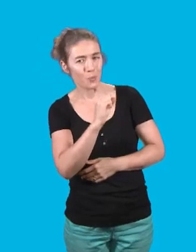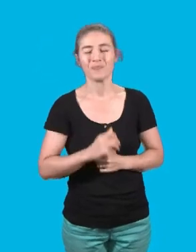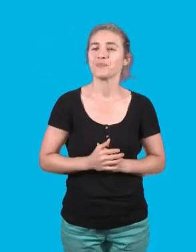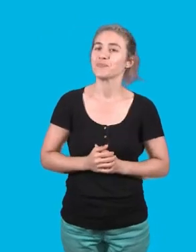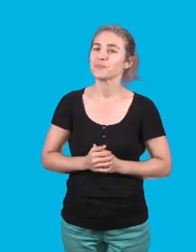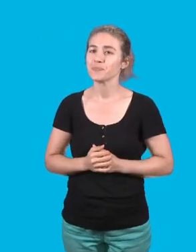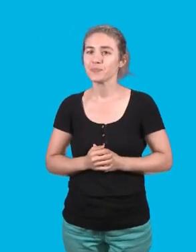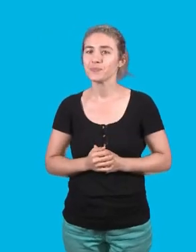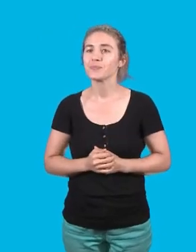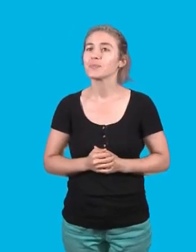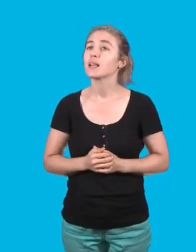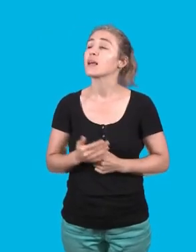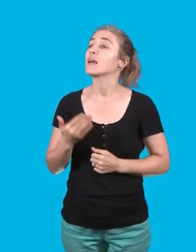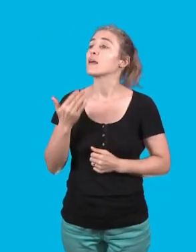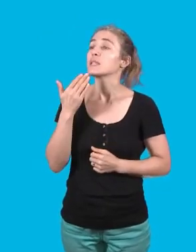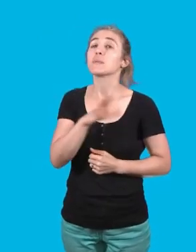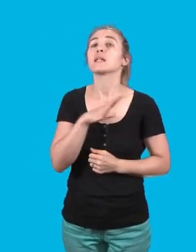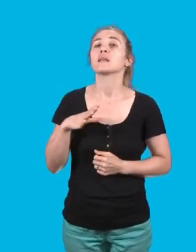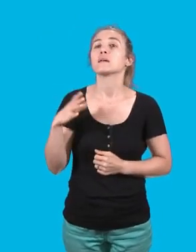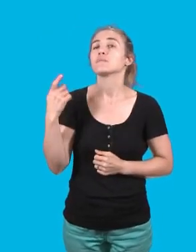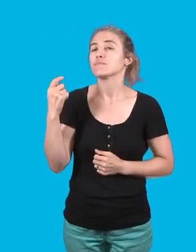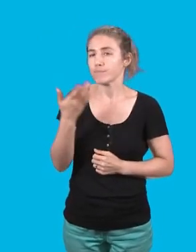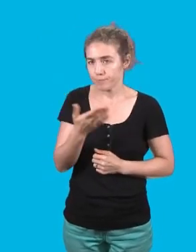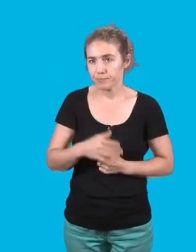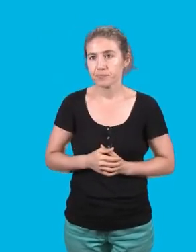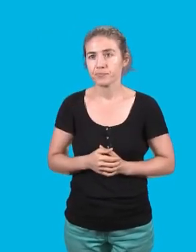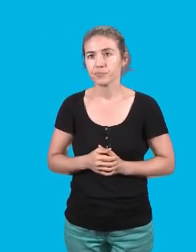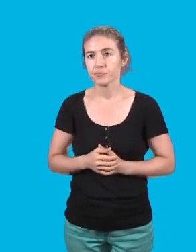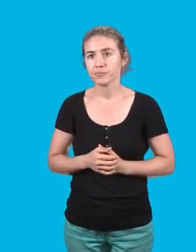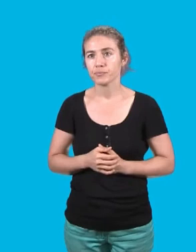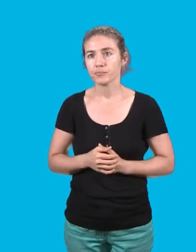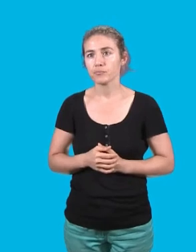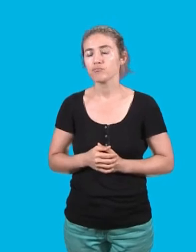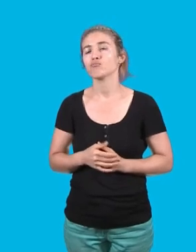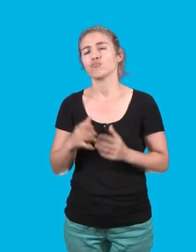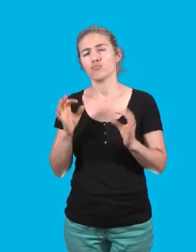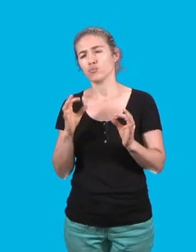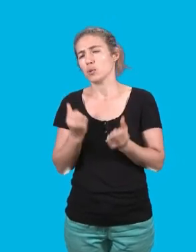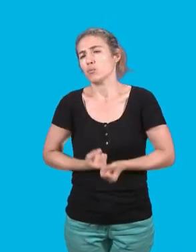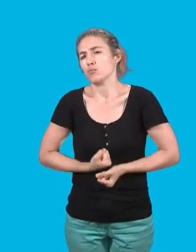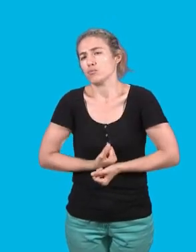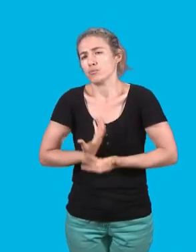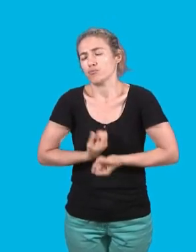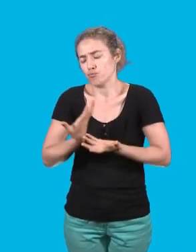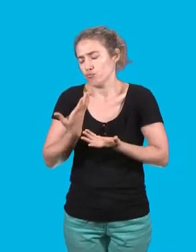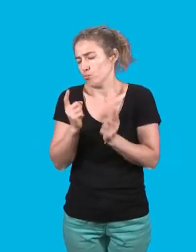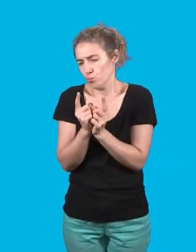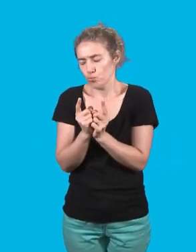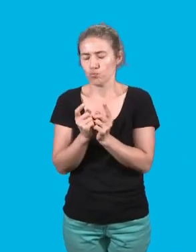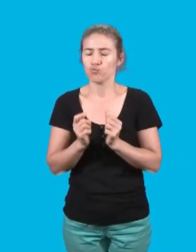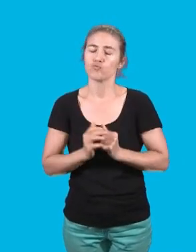Merci Madame la Présidente. Quelques mots, je crois qu'il faut quand même qu'on relève que